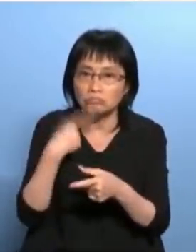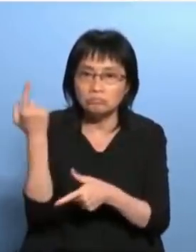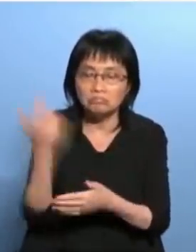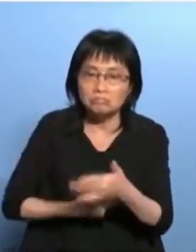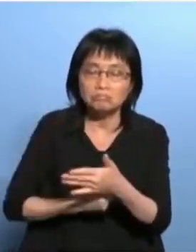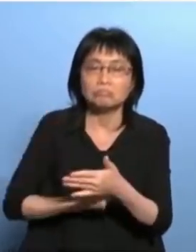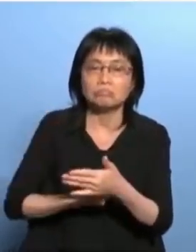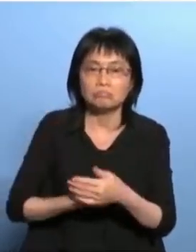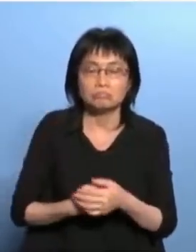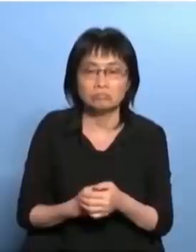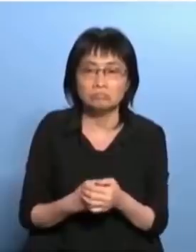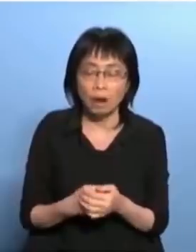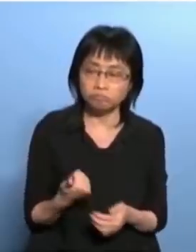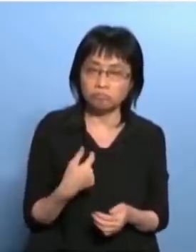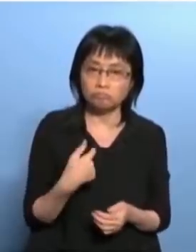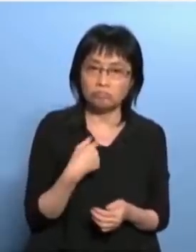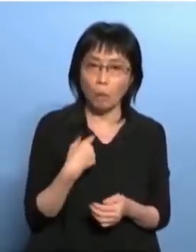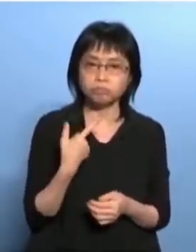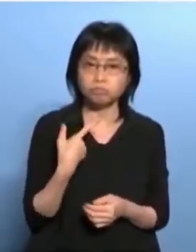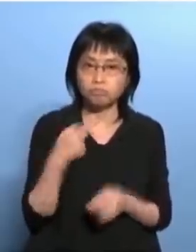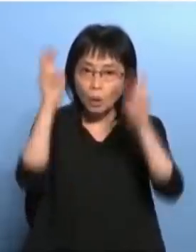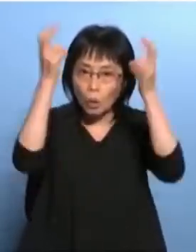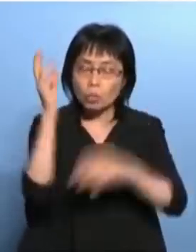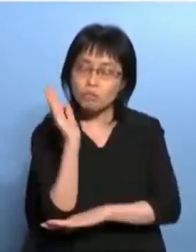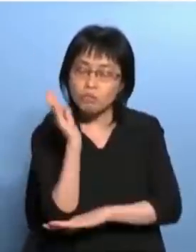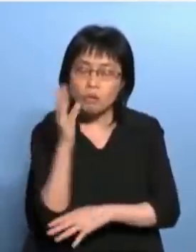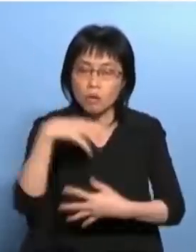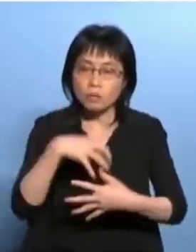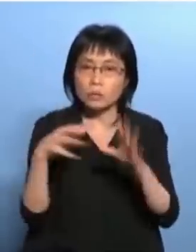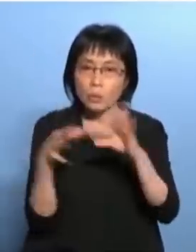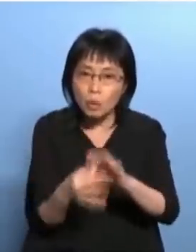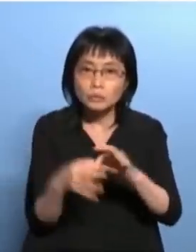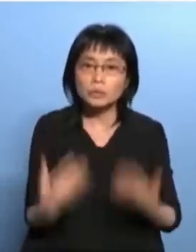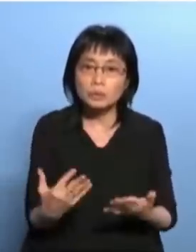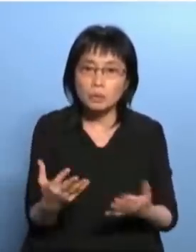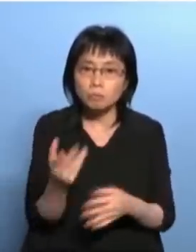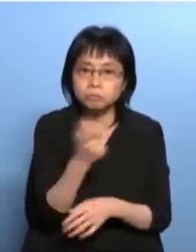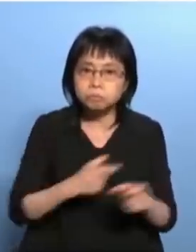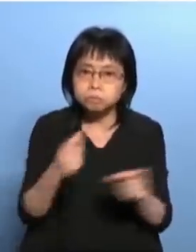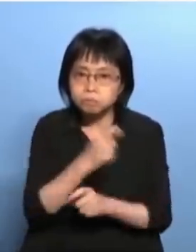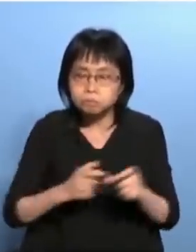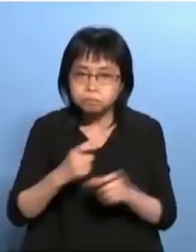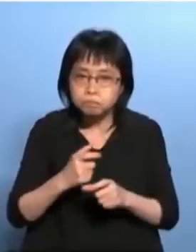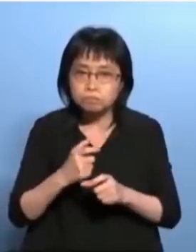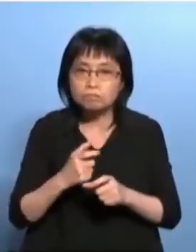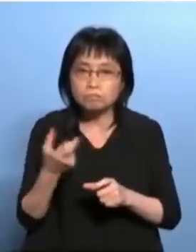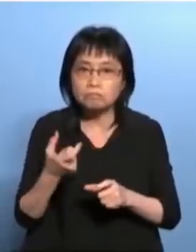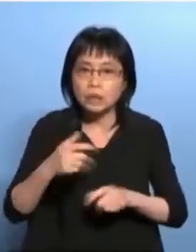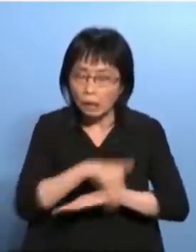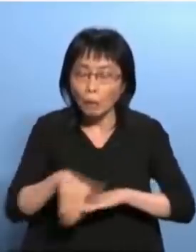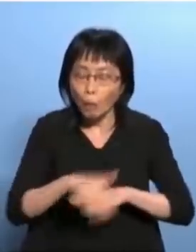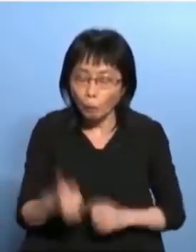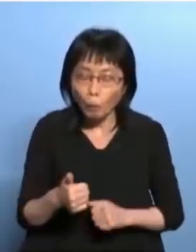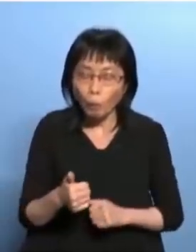两制的主席如果她做不到你都觉得离谱了是不是啊主席所以费她人工是因为这件事我现在讲